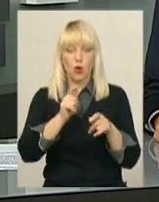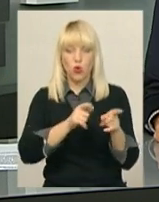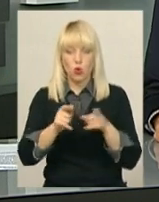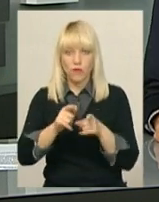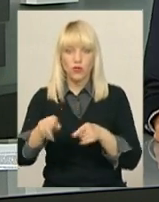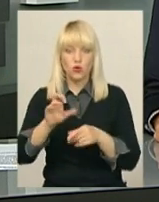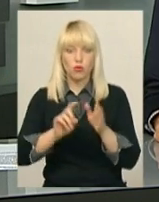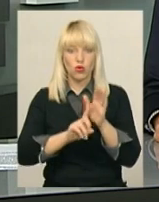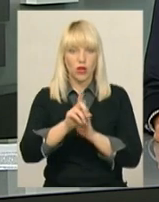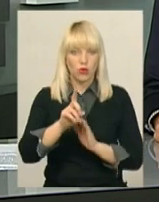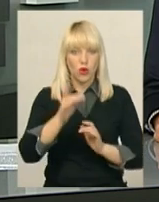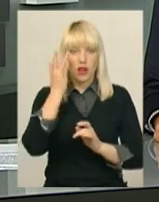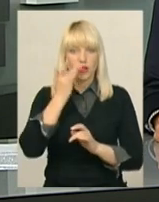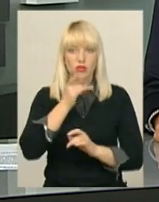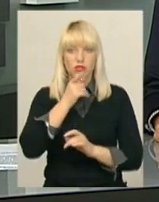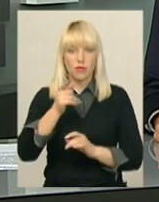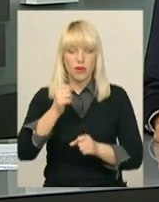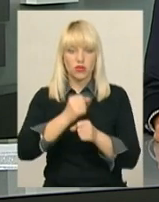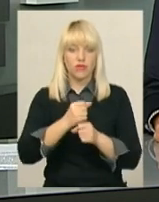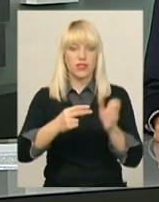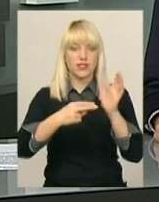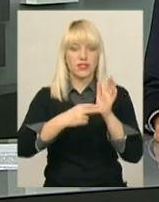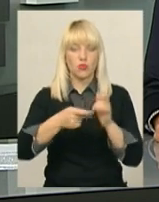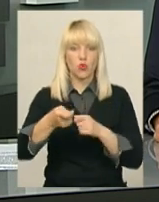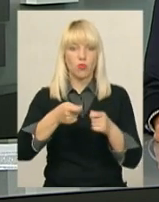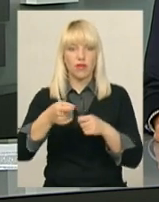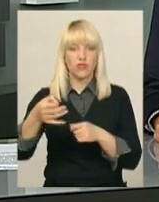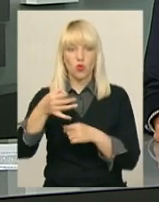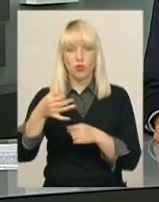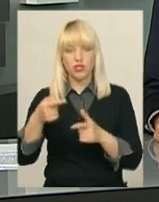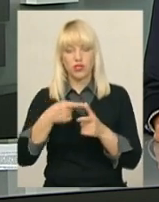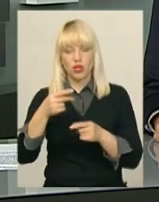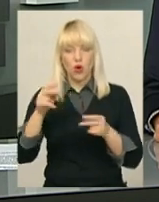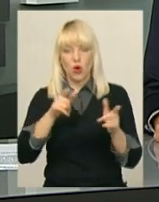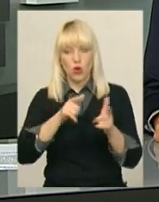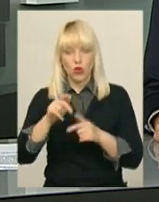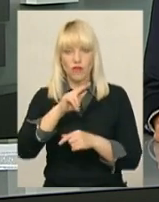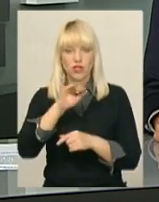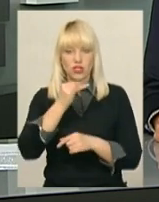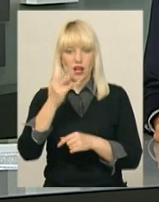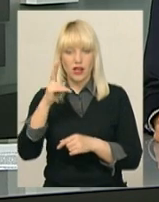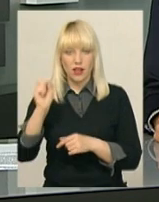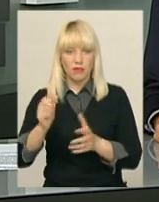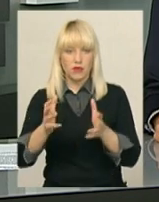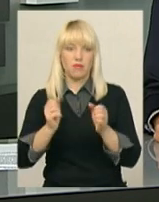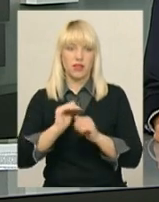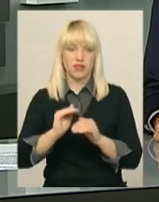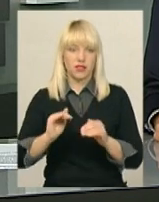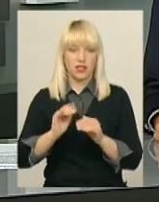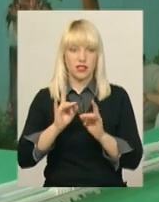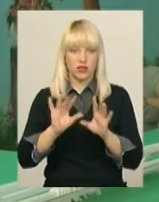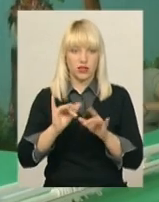На місці працювала робоча група з представників семи управлінь області. Чи готова «Чайка» приймати дітей – у репортажі Юрія Курочки.